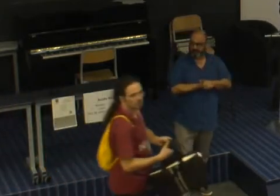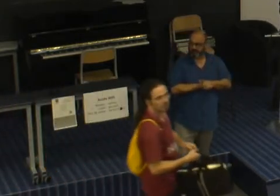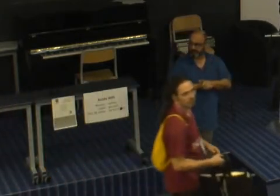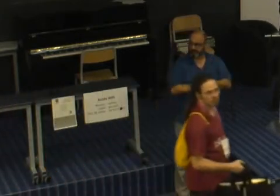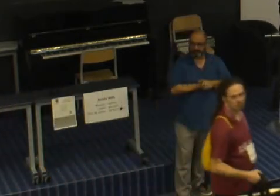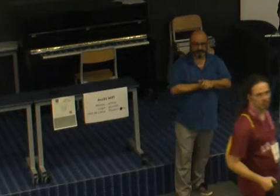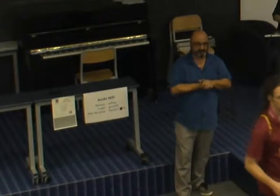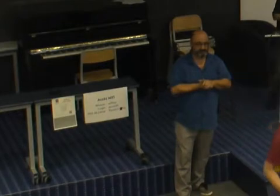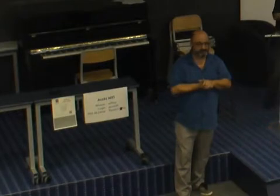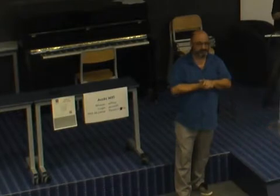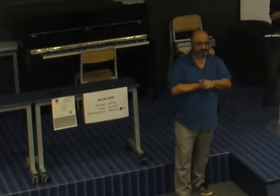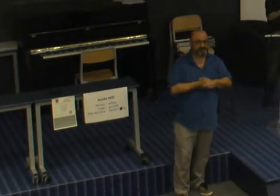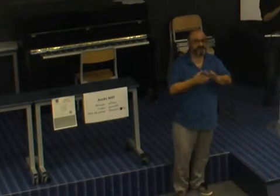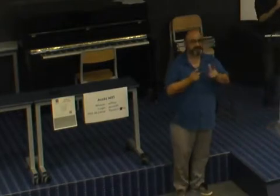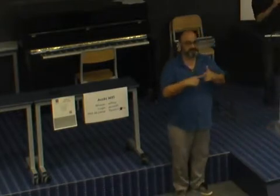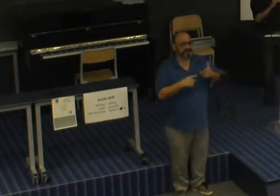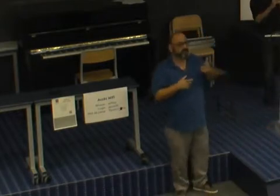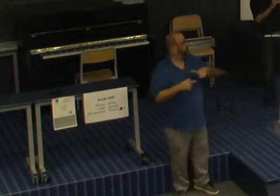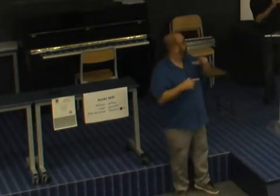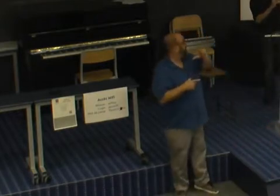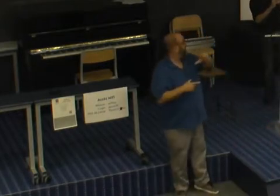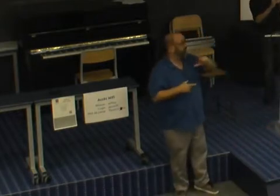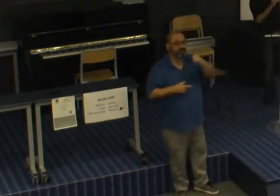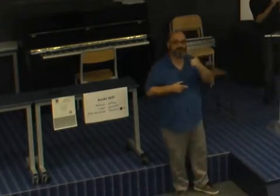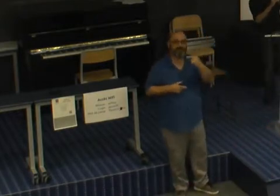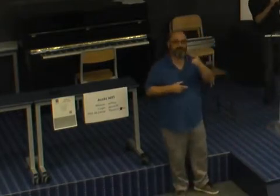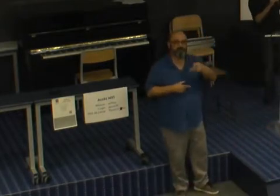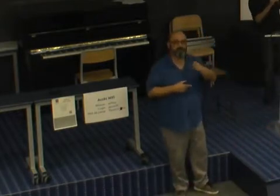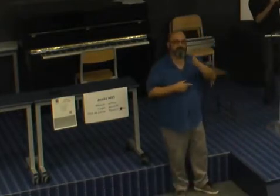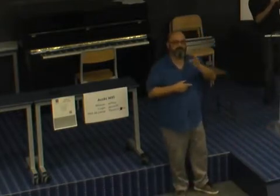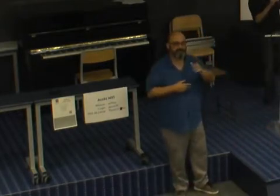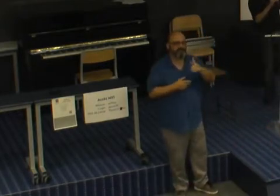Pour les LGBTQI, donc, lesbiennes, gays,